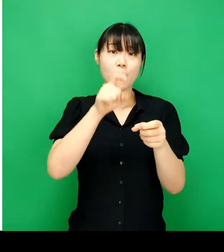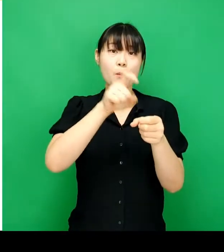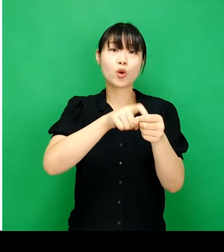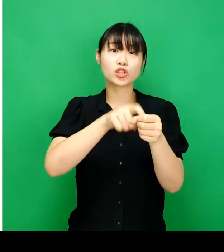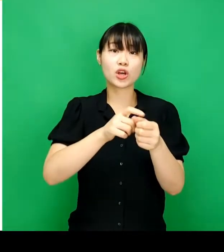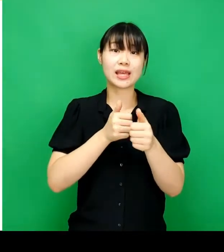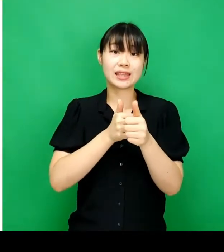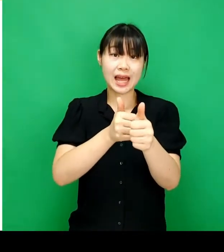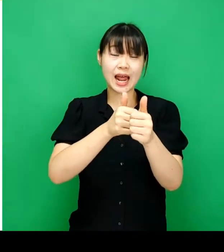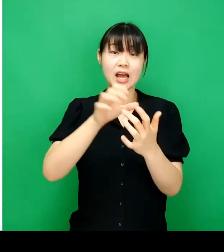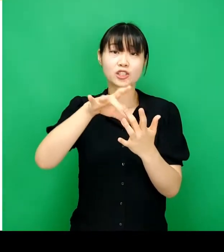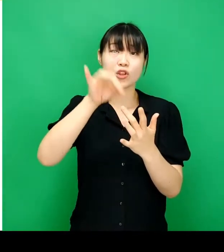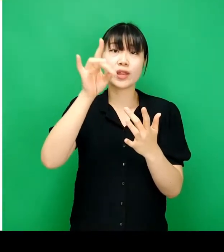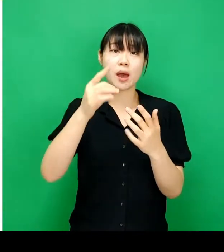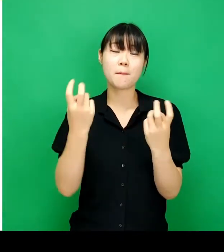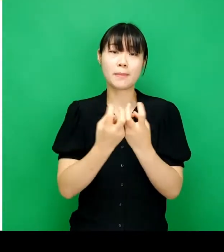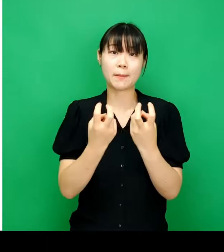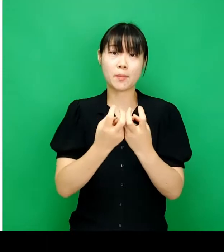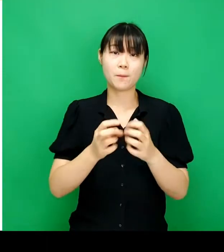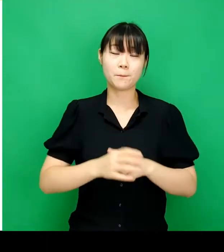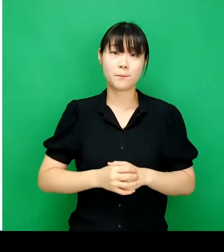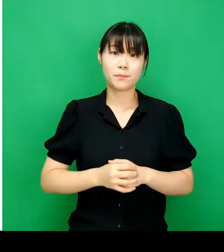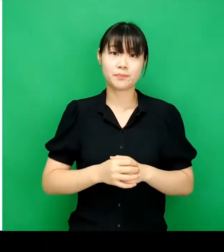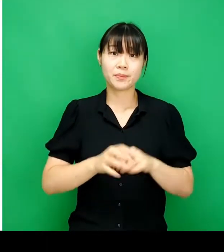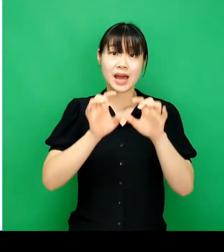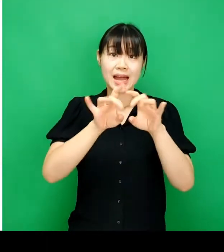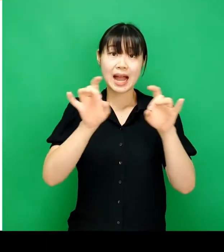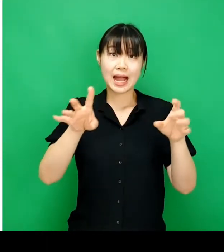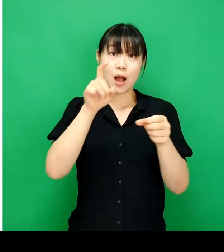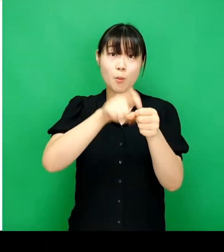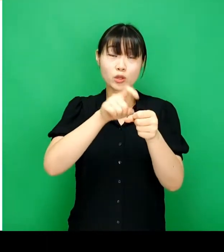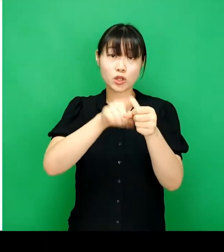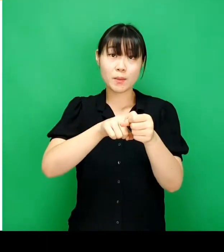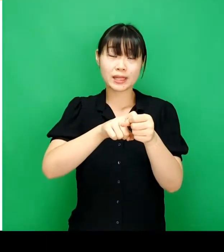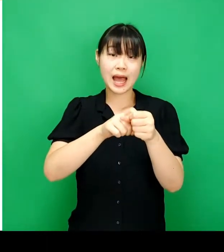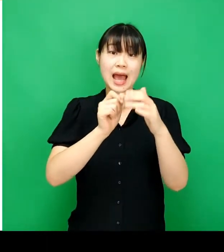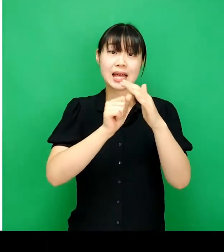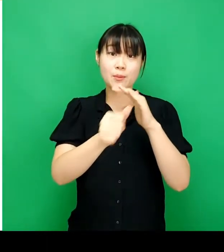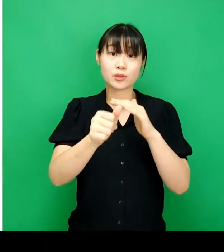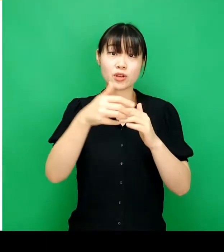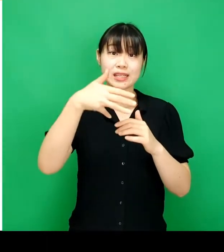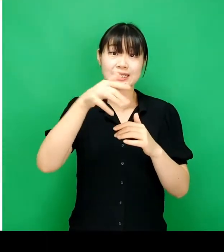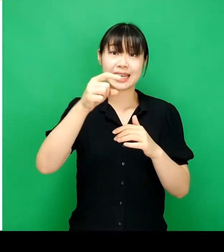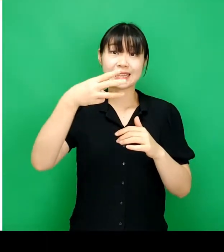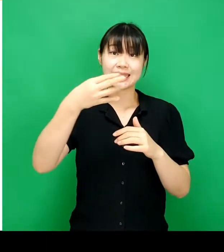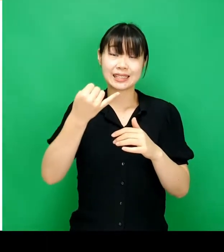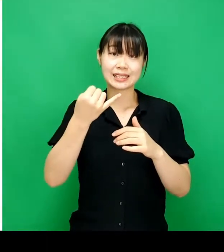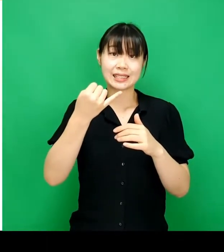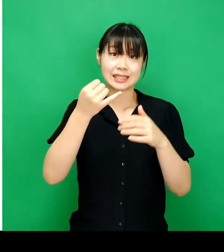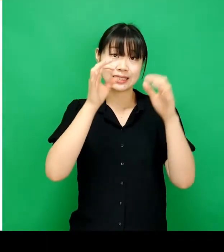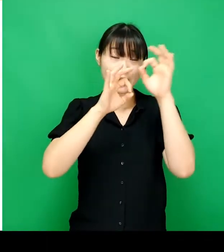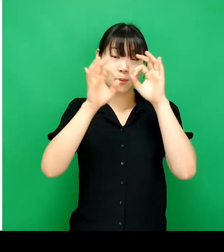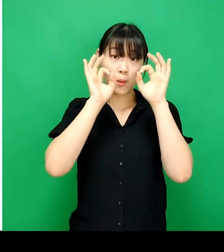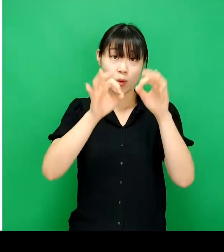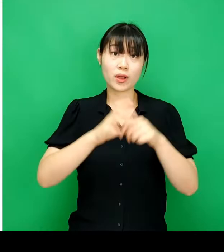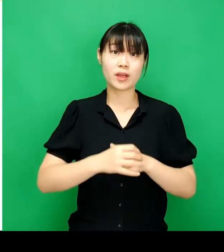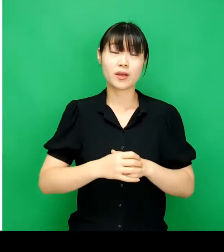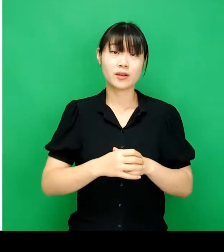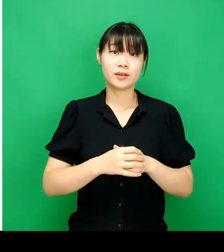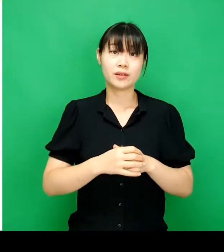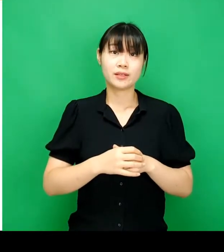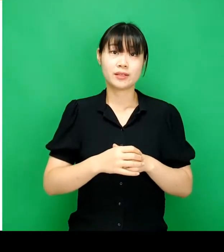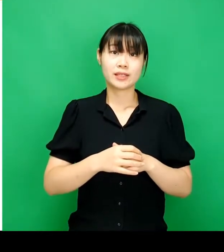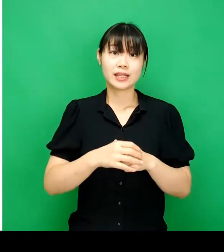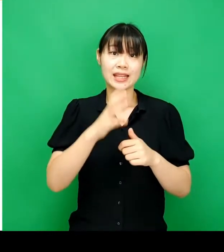두 번째는 시각화 목적에 따라 차트를 선택하는 방법입니다. 각 목적마다 대표적인 차트들을 살펴보도록 하겠습니다.